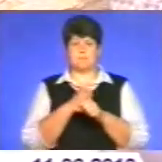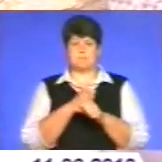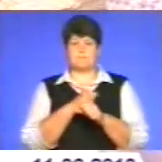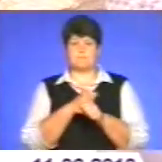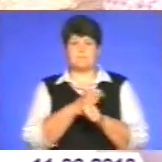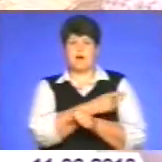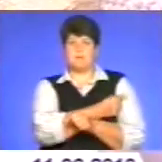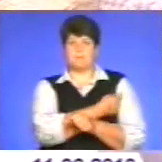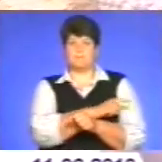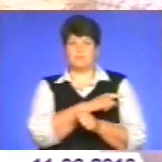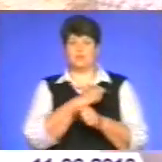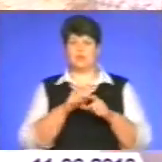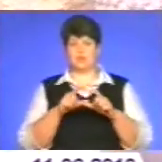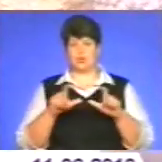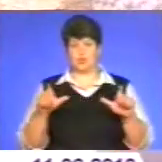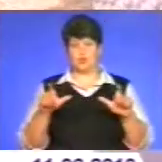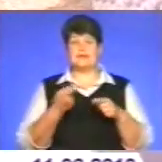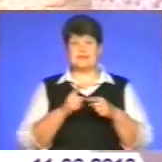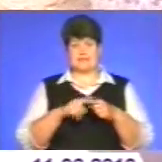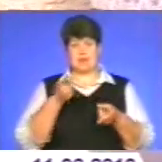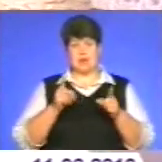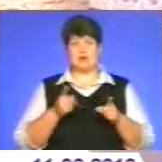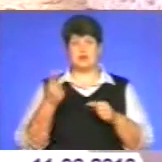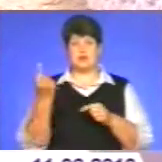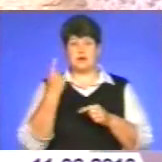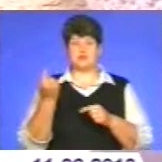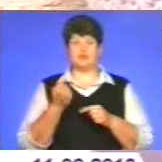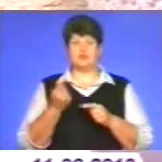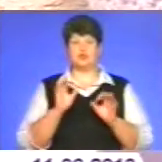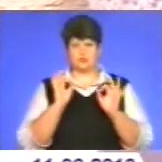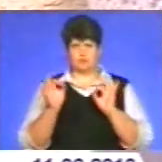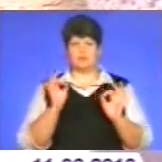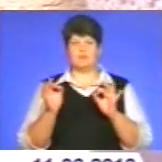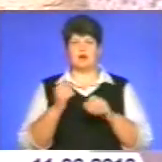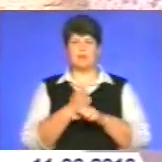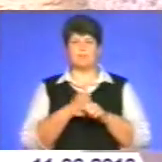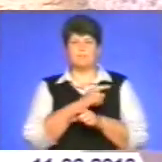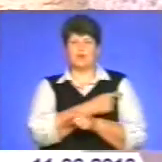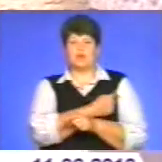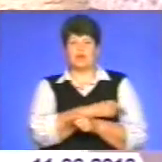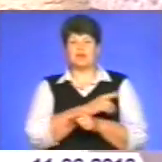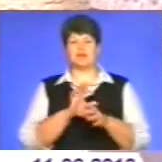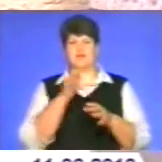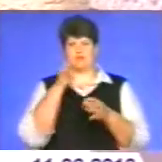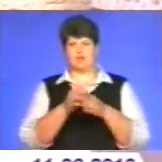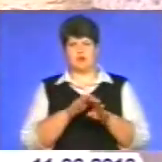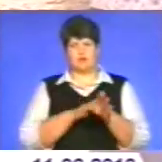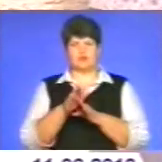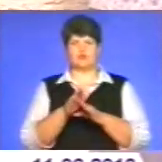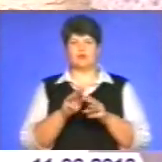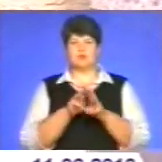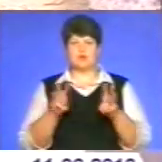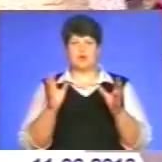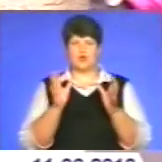відверто говорити, що це реально, напевно, перша в області, єдина повноцінна амбулаторія, яка відповідає всім вимогам Міністерства охорони здоров'я, де працюють